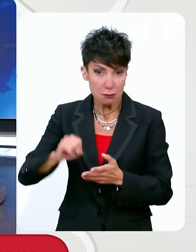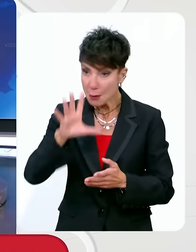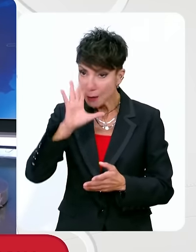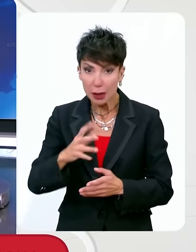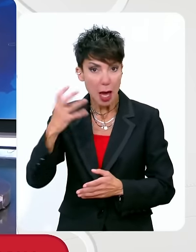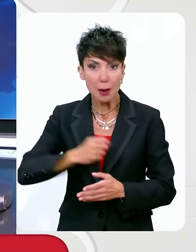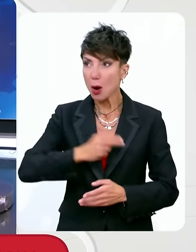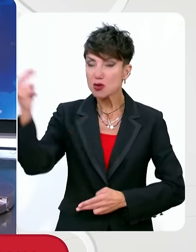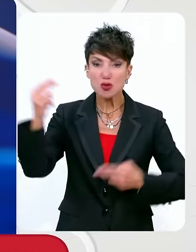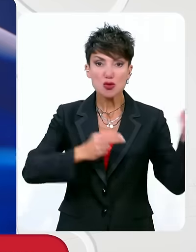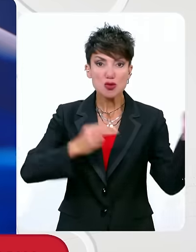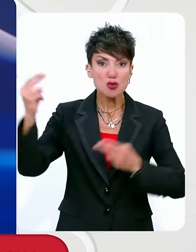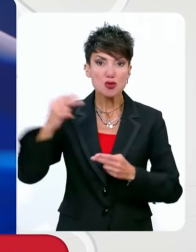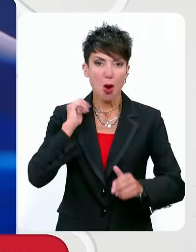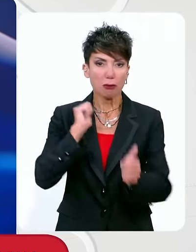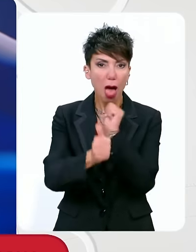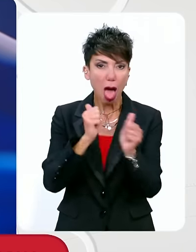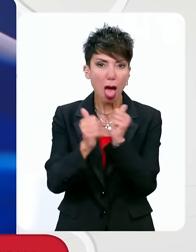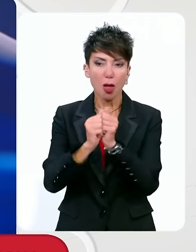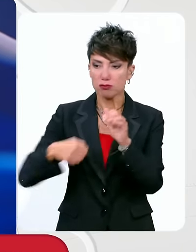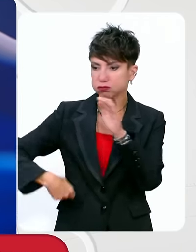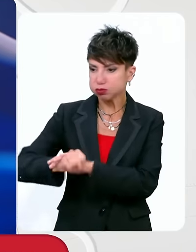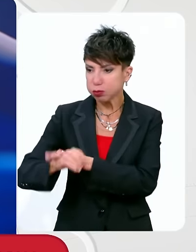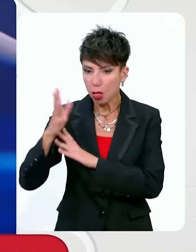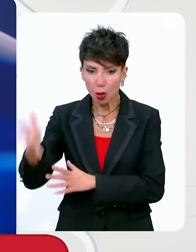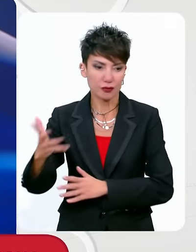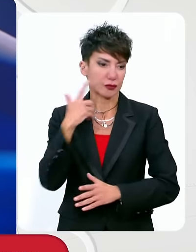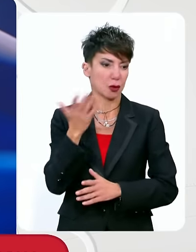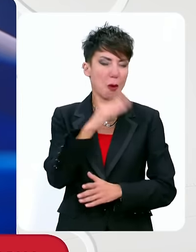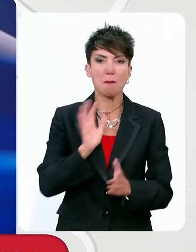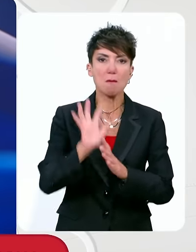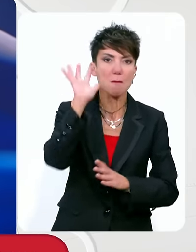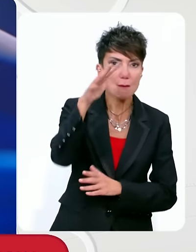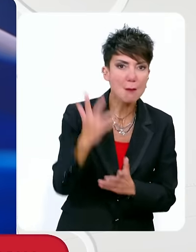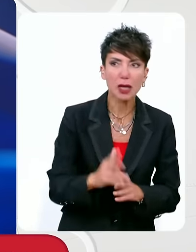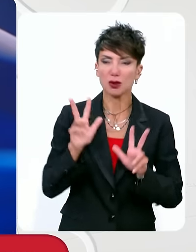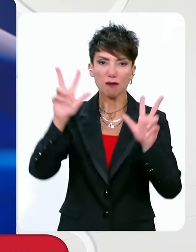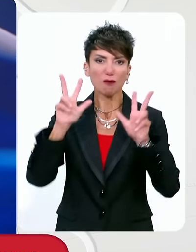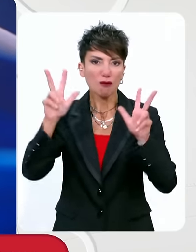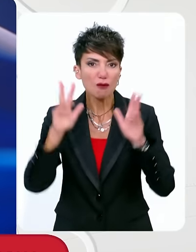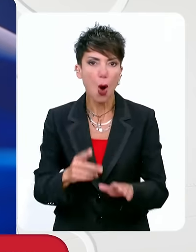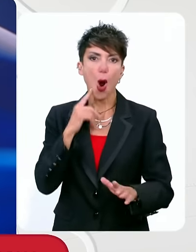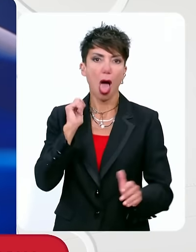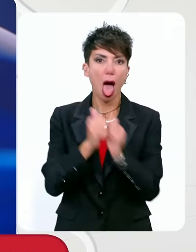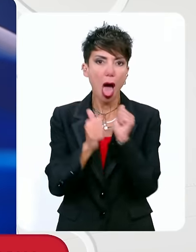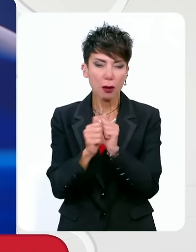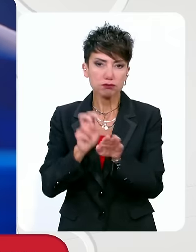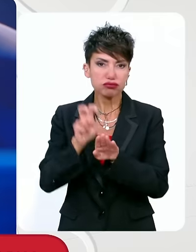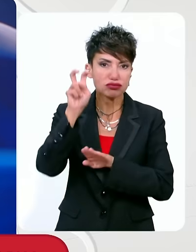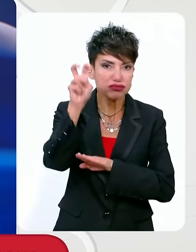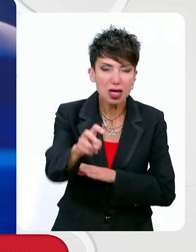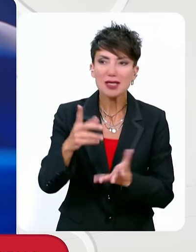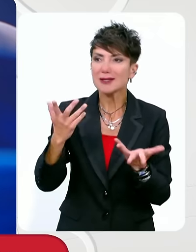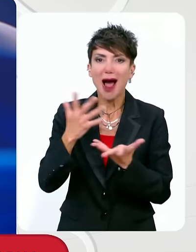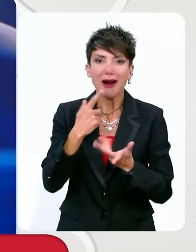αθλητές σε όλα τα είδη, δεν είναι μόνο, και στο ποδόσφαιρο, και στο μπάσκετ, στο βόλεϊ, στον αθλητισμό γενικότερα, σε